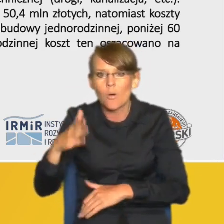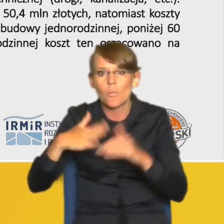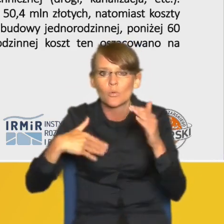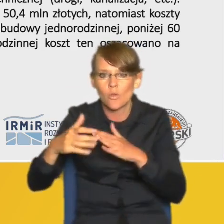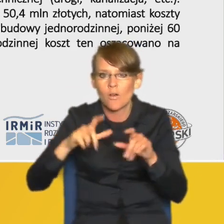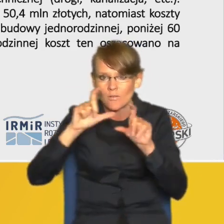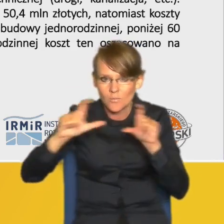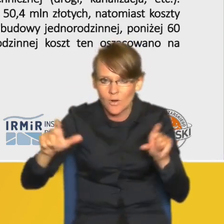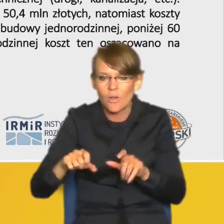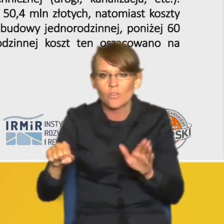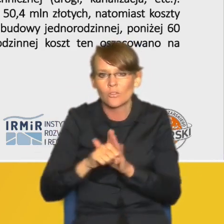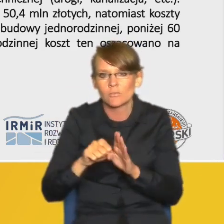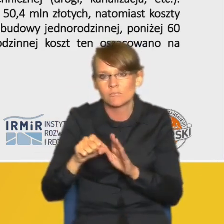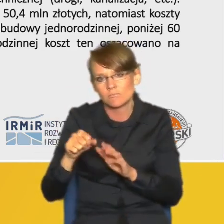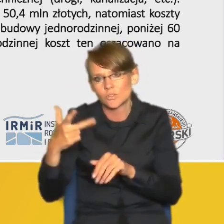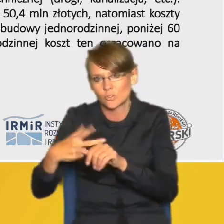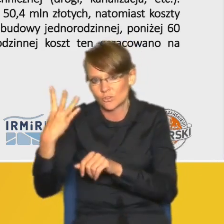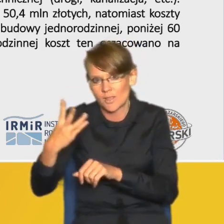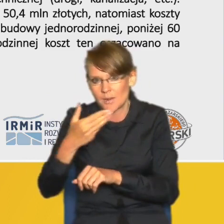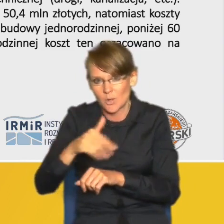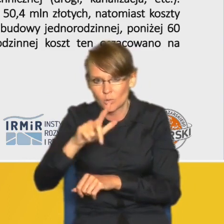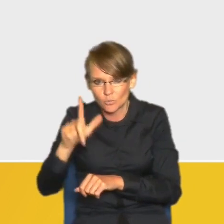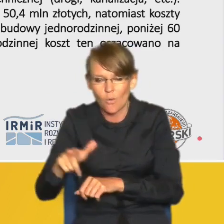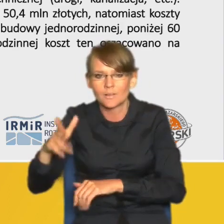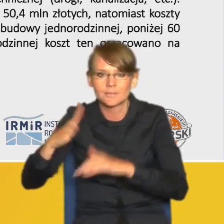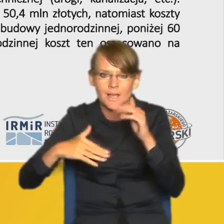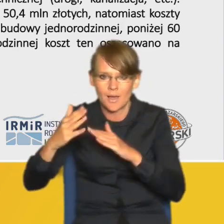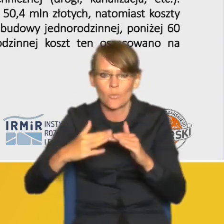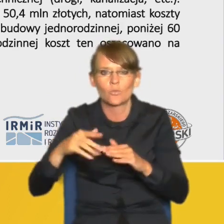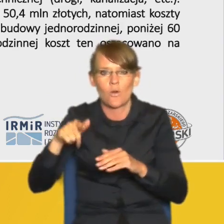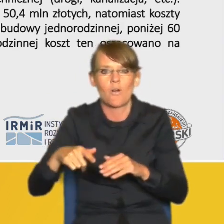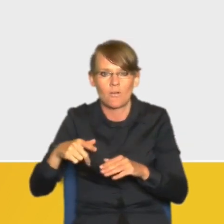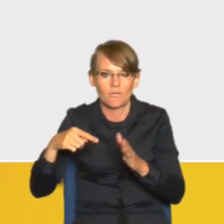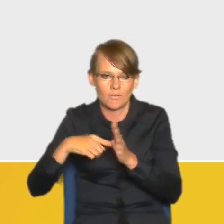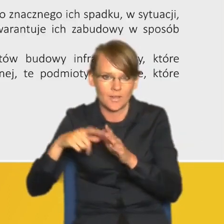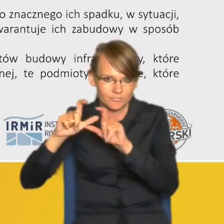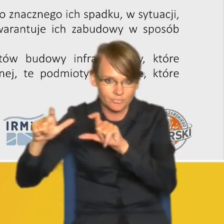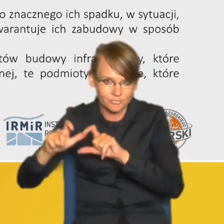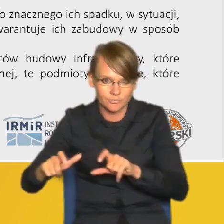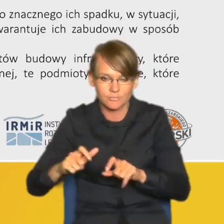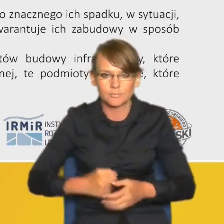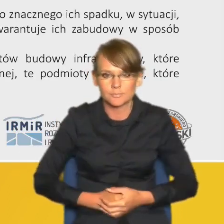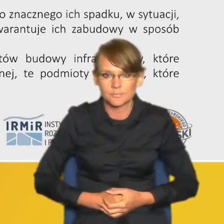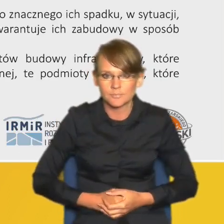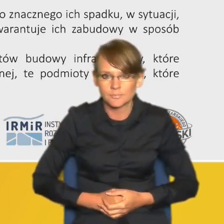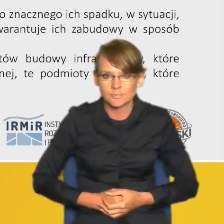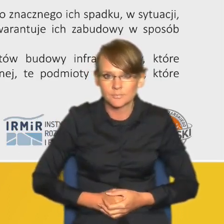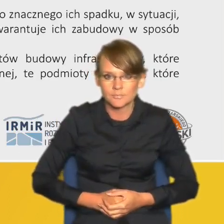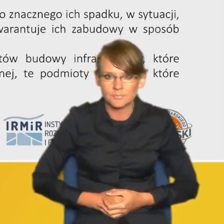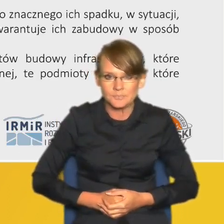szeregowej do 34 milionów złotych w zabudowie wielorodzinnej i także rozkładaliśmy te koszty na